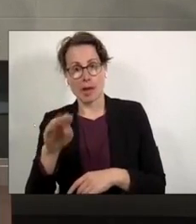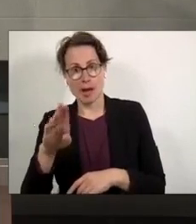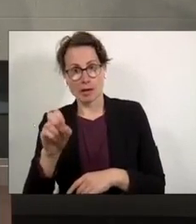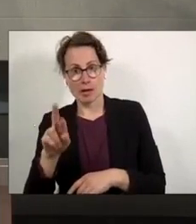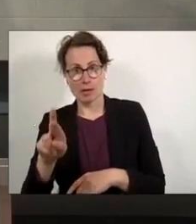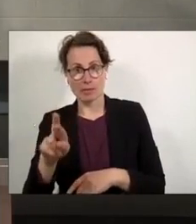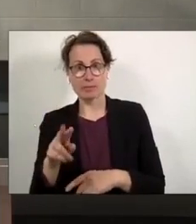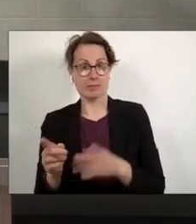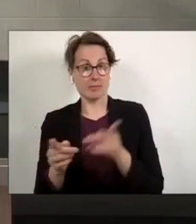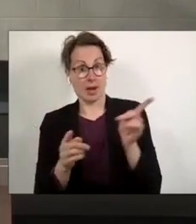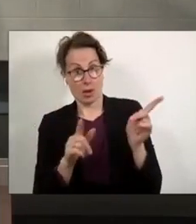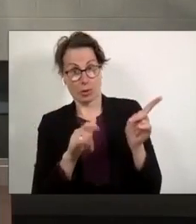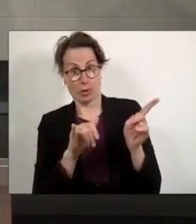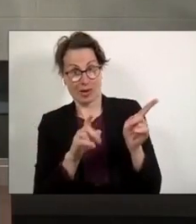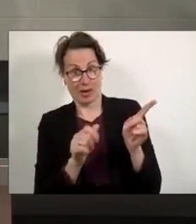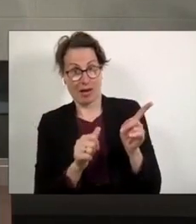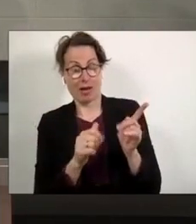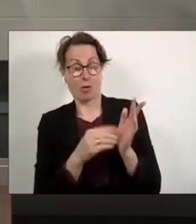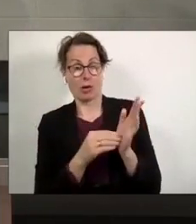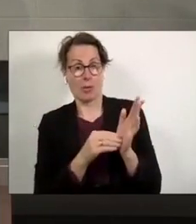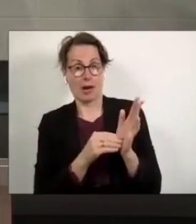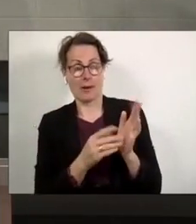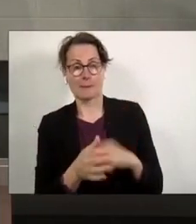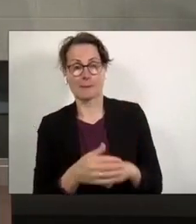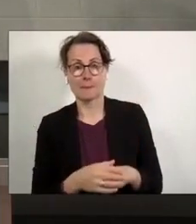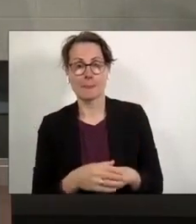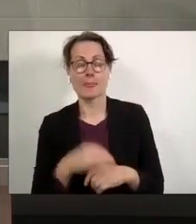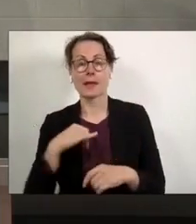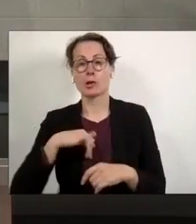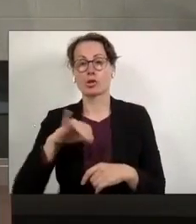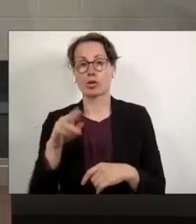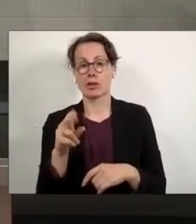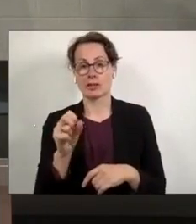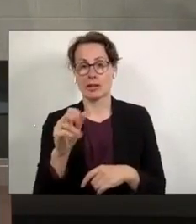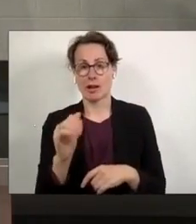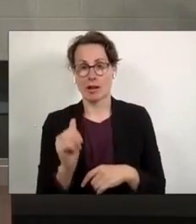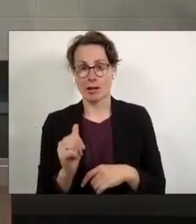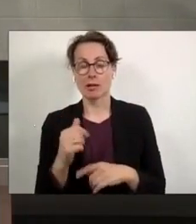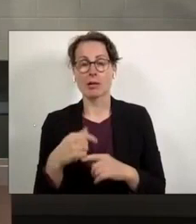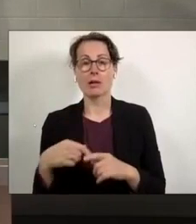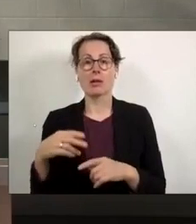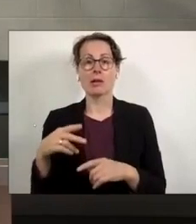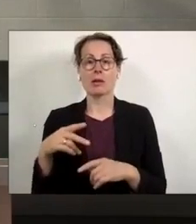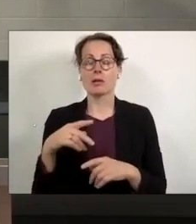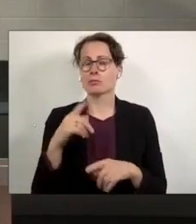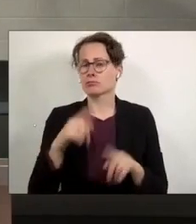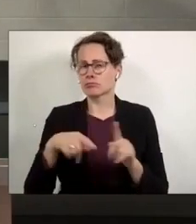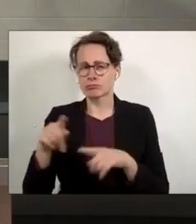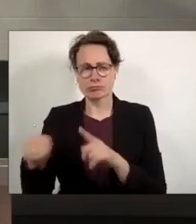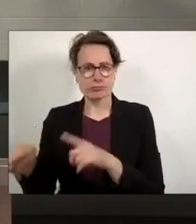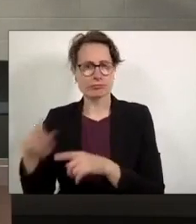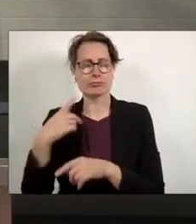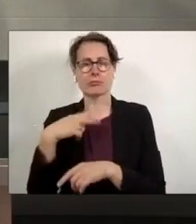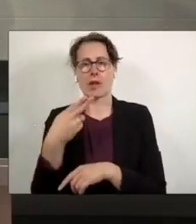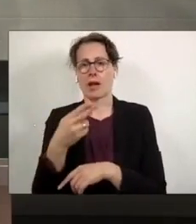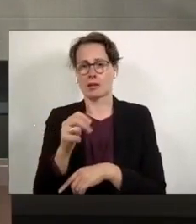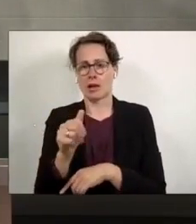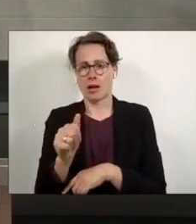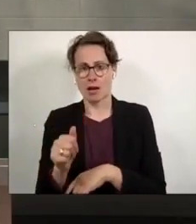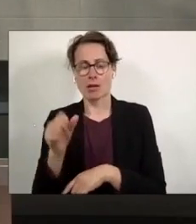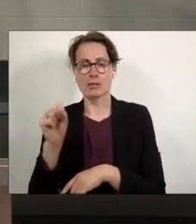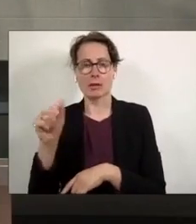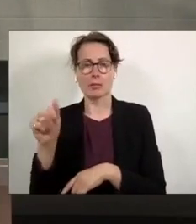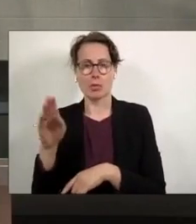Lydia, ist natürlich auch ein Buch vertreten, Jessica Masuccia, Paulino Miguel, Dante Nguyen, Hannah Piesman, Sabua,